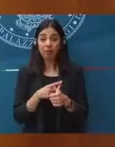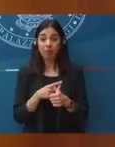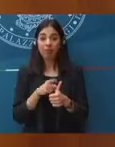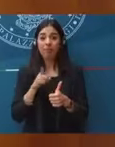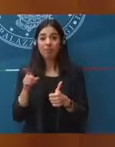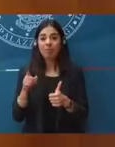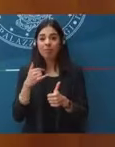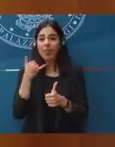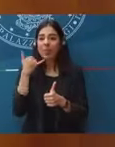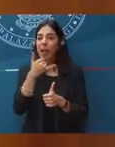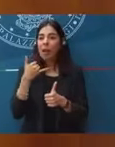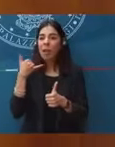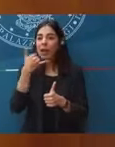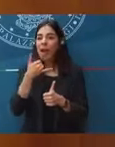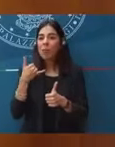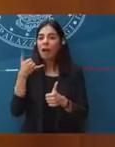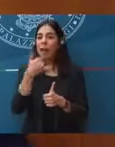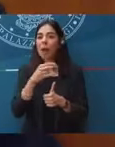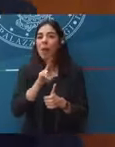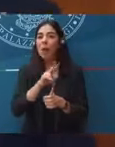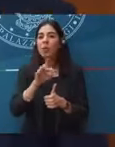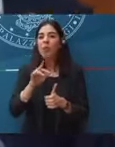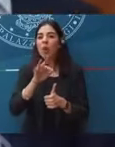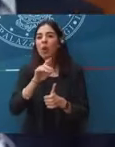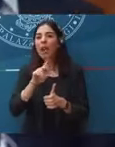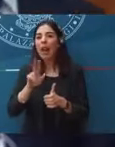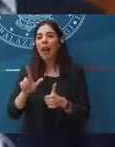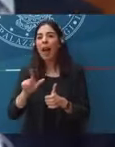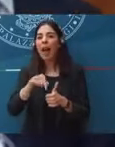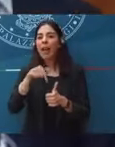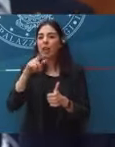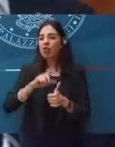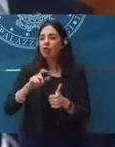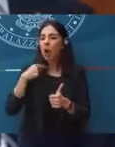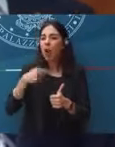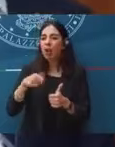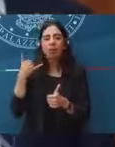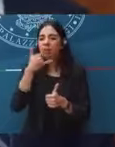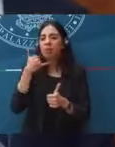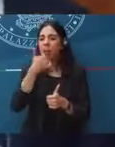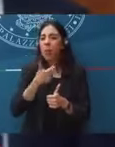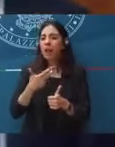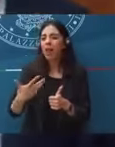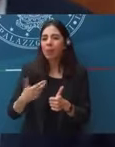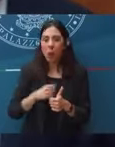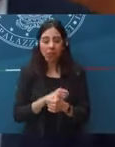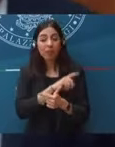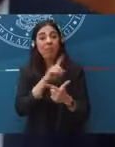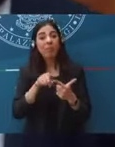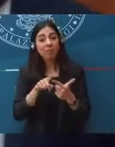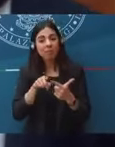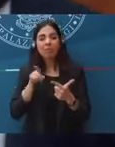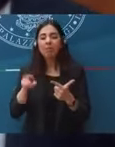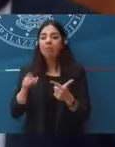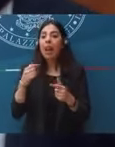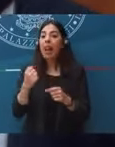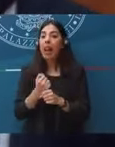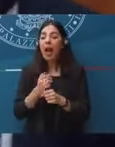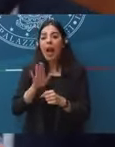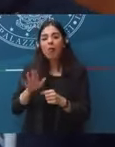a Ursula von der Leyen in questi giorni? La seconda è che giudizio dà del suo lavoro, soprattutto sulla vicenda dei vaccini?